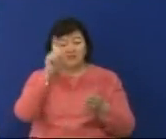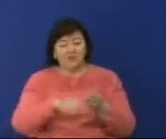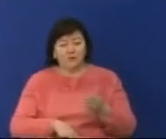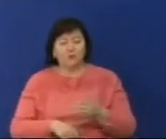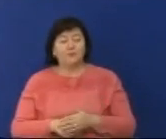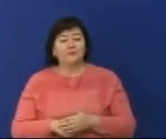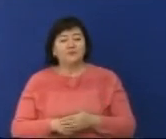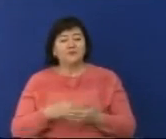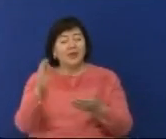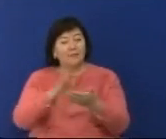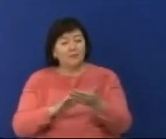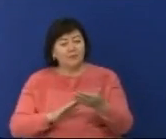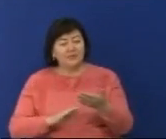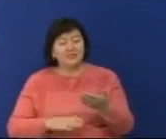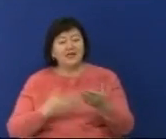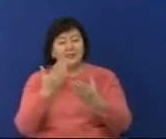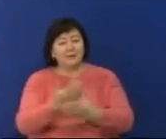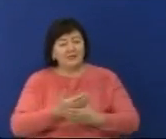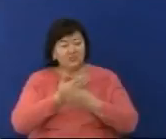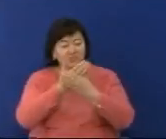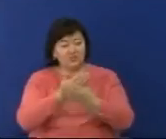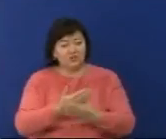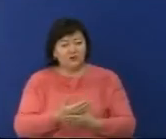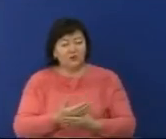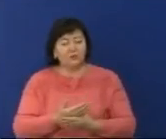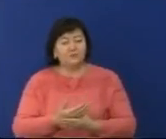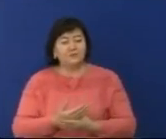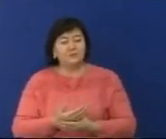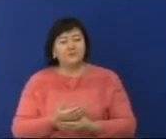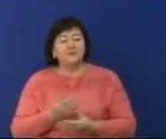қылдай қағы жазалымызып.